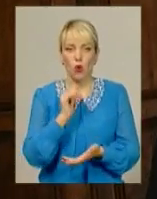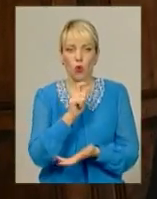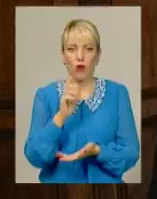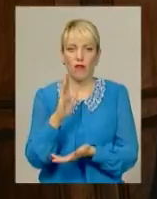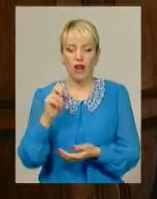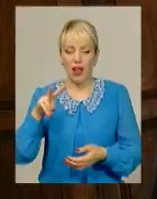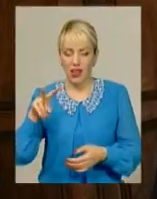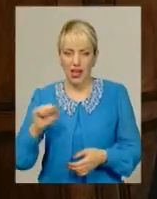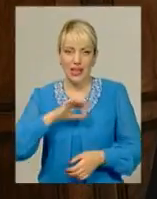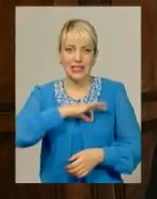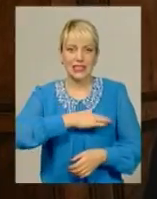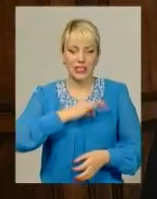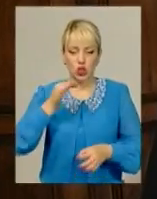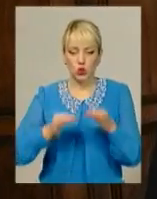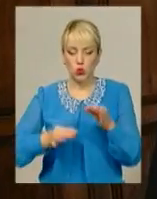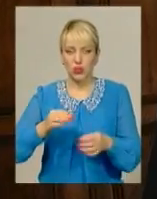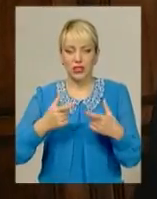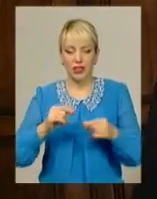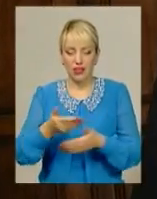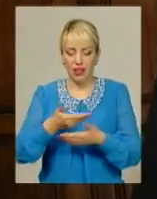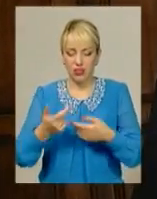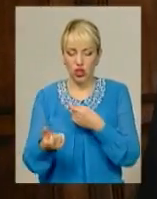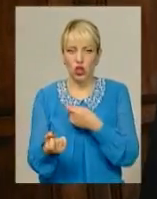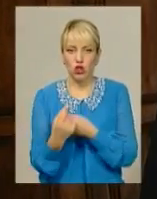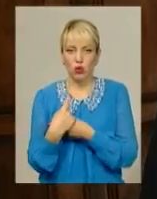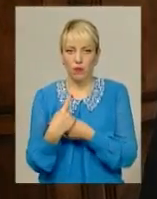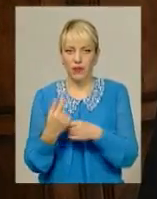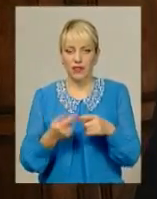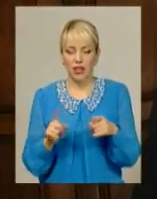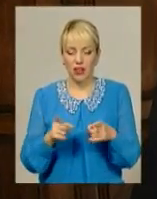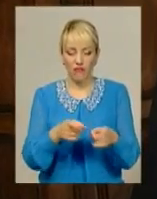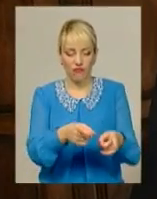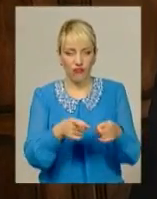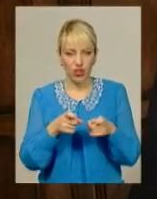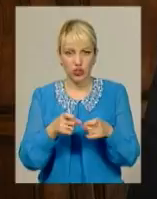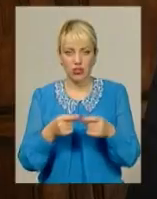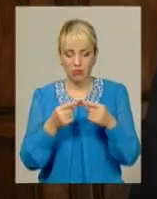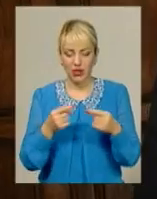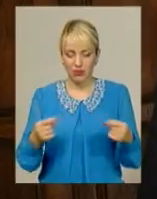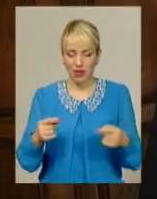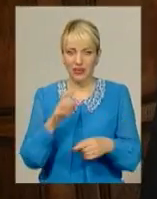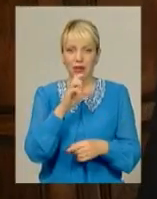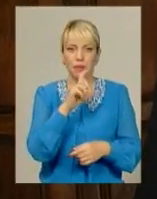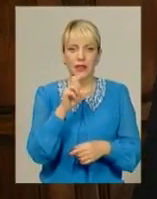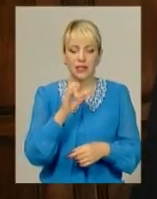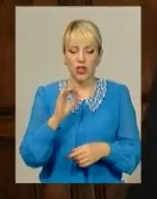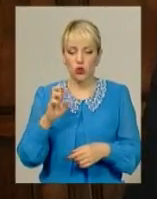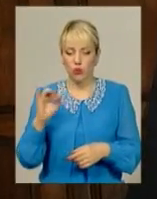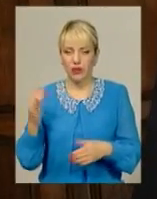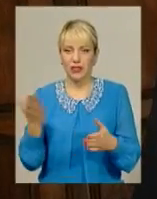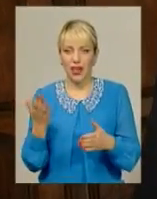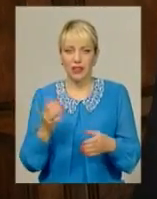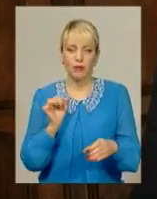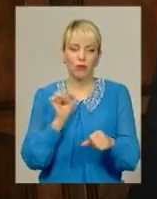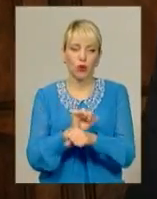слідчого судді, де зобов'язали нас вилучити предмети і засоби, які перешкоджають, блокують